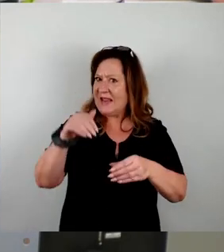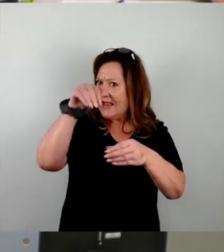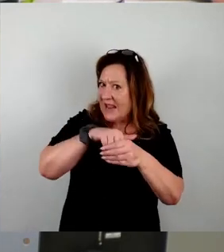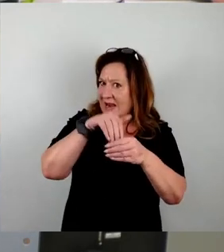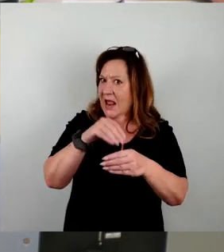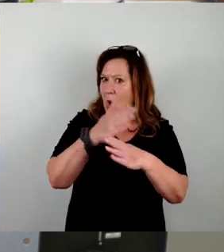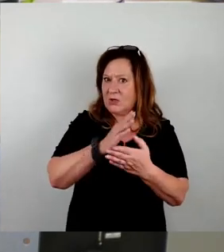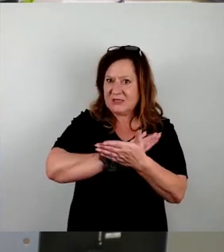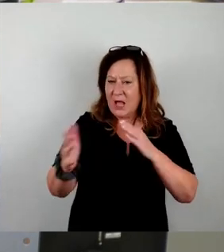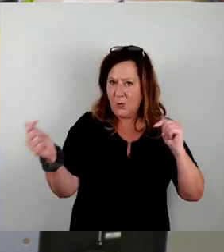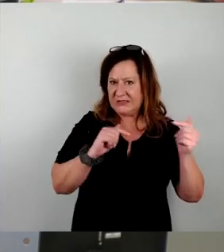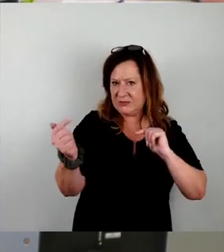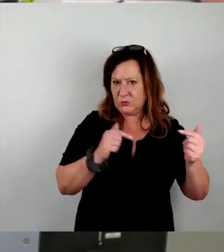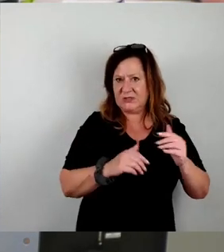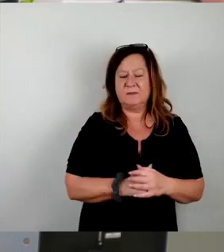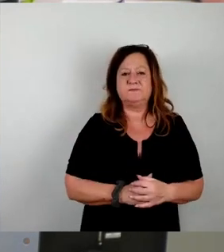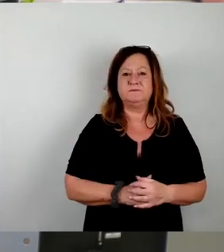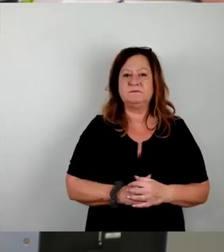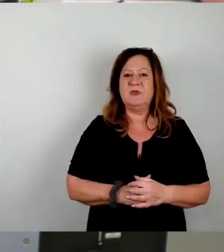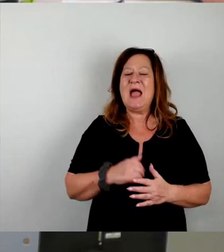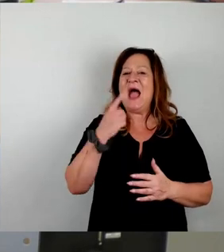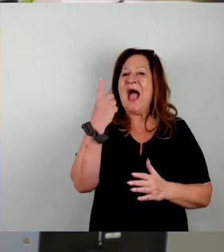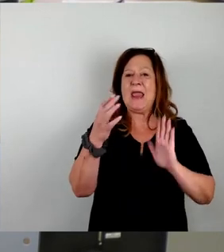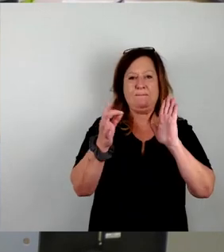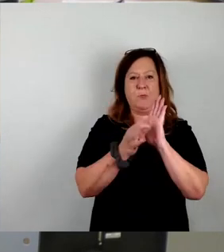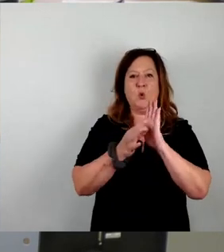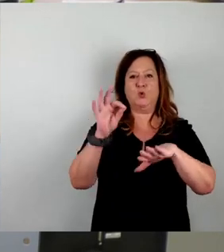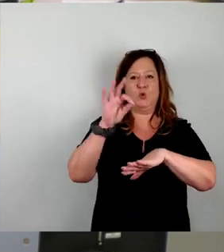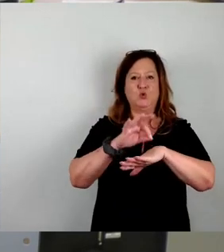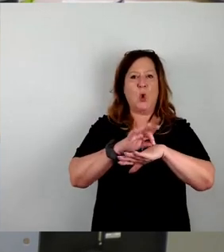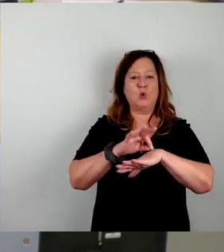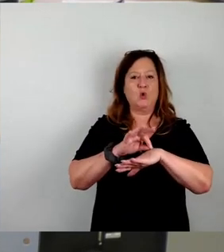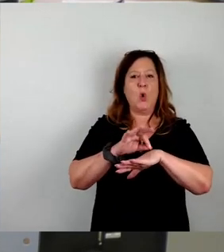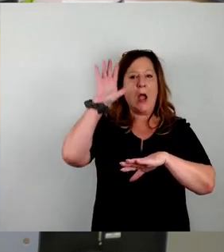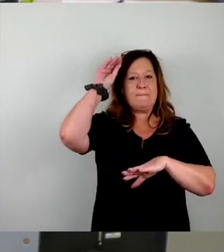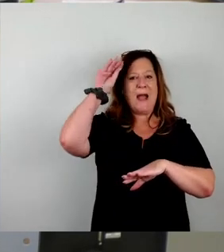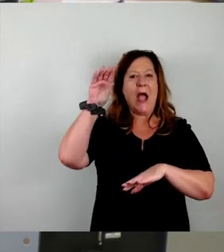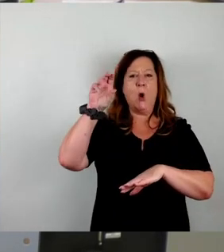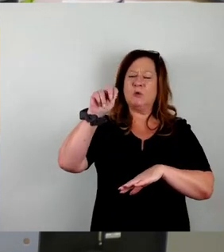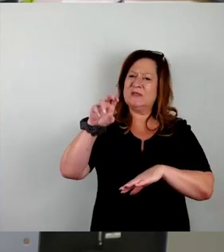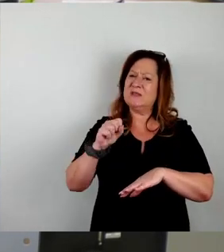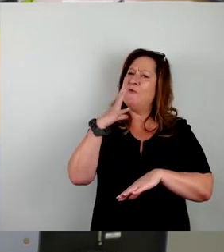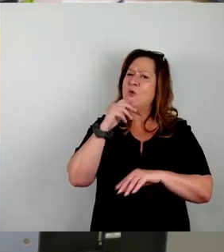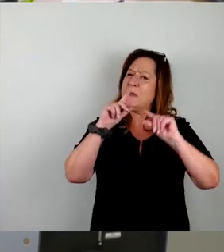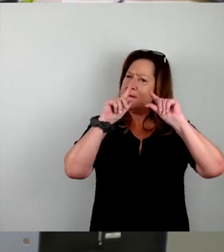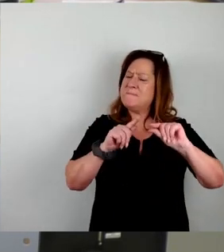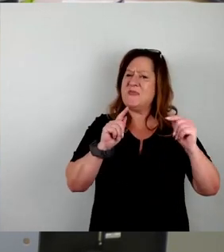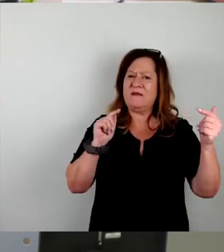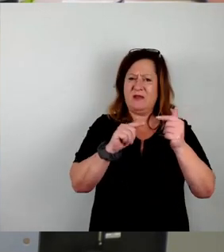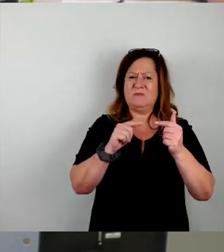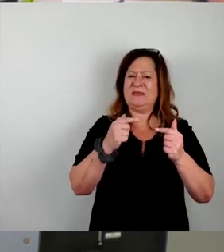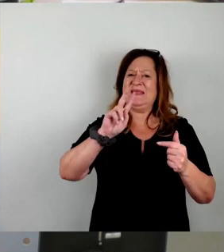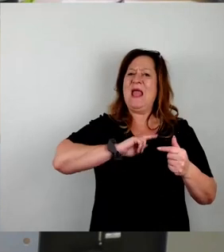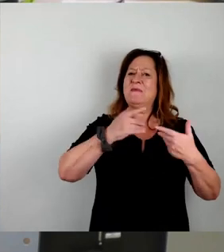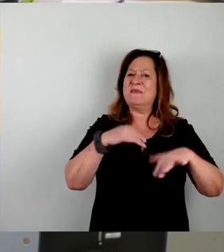In einem Punkt, Herr Dr. Brauns, würde ich Ihnen gerne teilweise widersprechen wollen. Ich war 2002 selbst im Krisenstab.